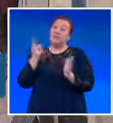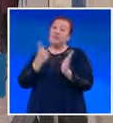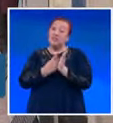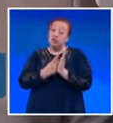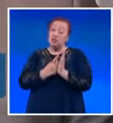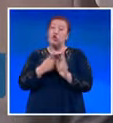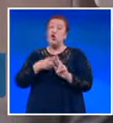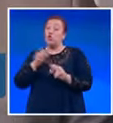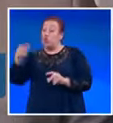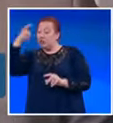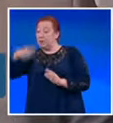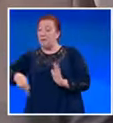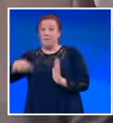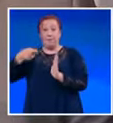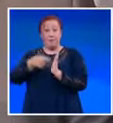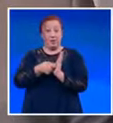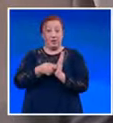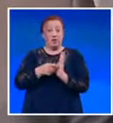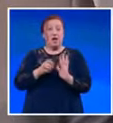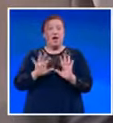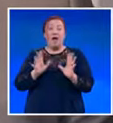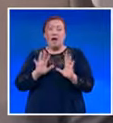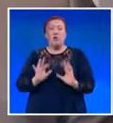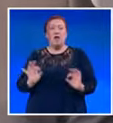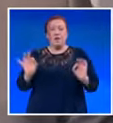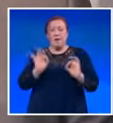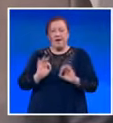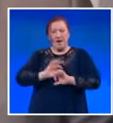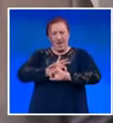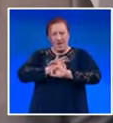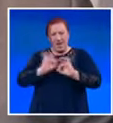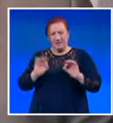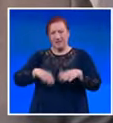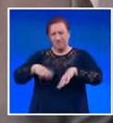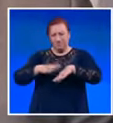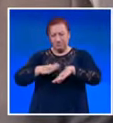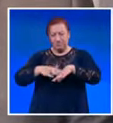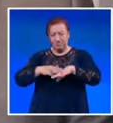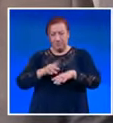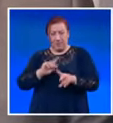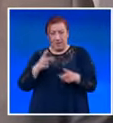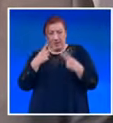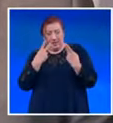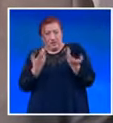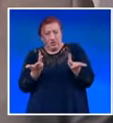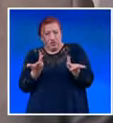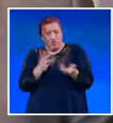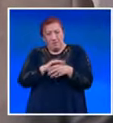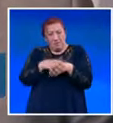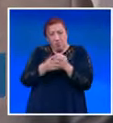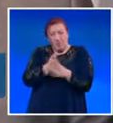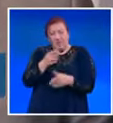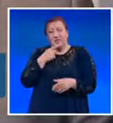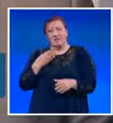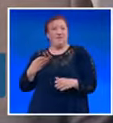платено. Освен ако няма някаква много ясна аргументация, не виждам оправдание за въвеждането на такива тестове.